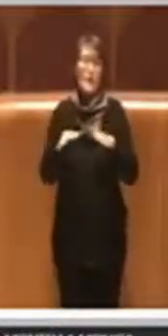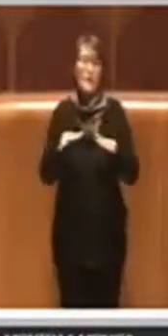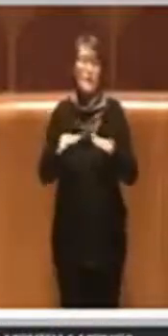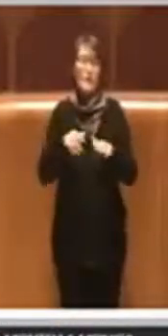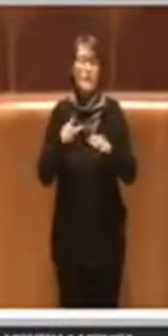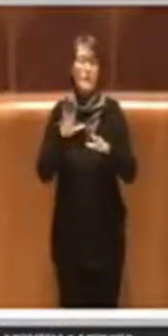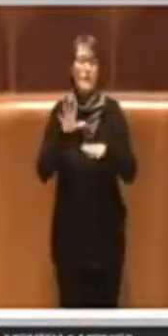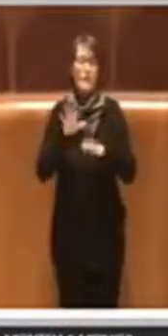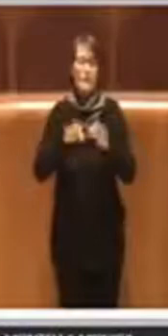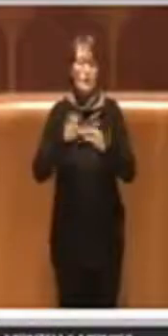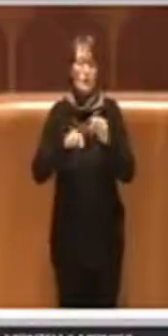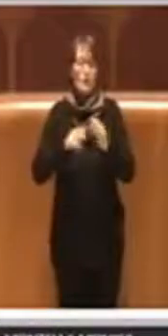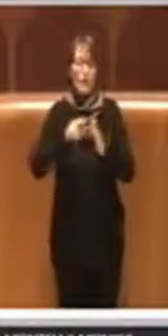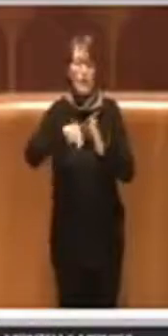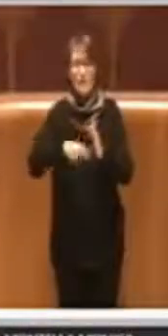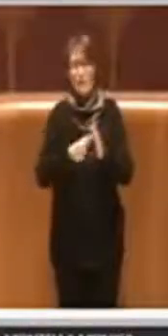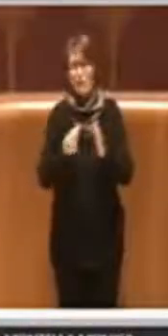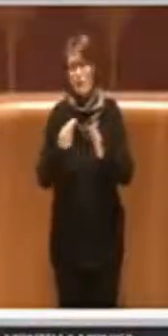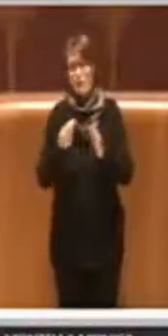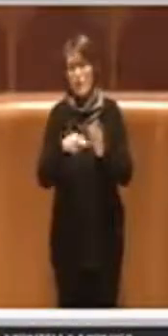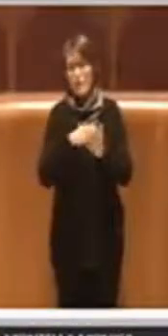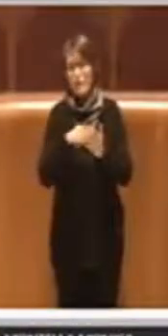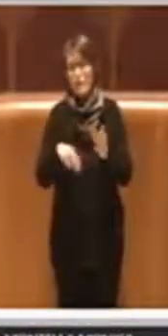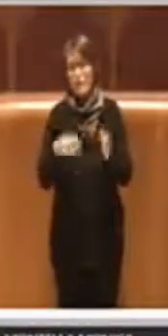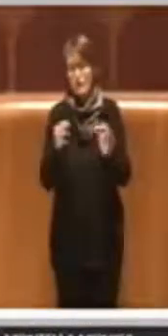a favore di questa proposta di delibera. Grazie.